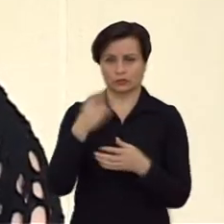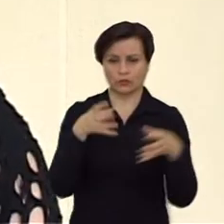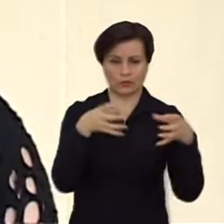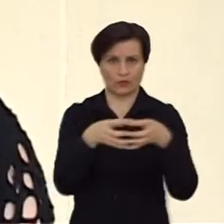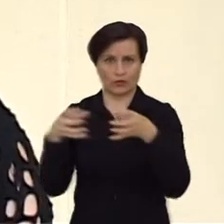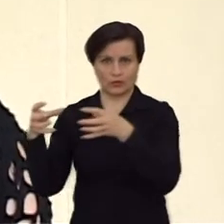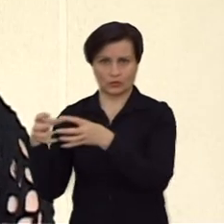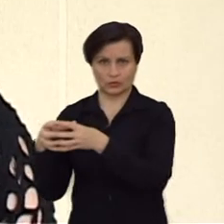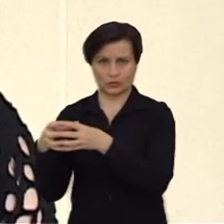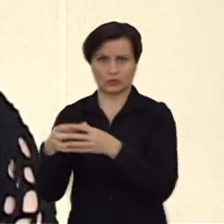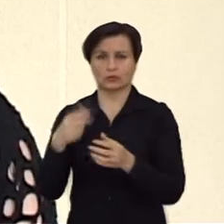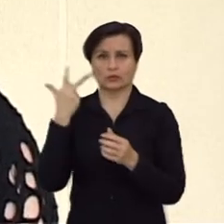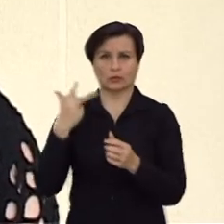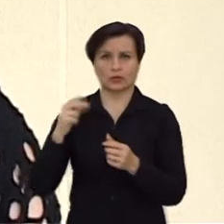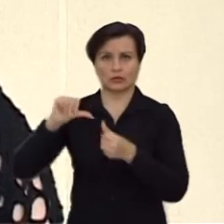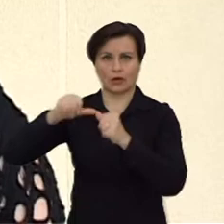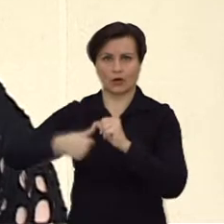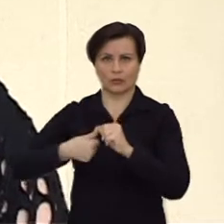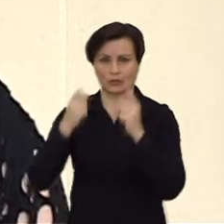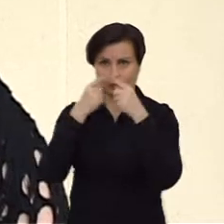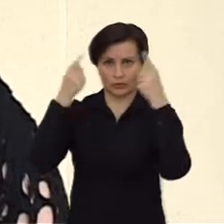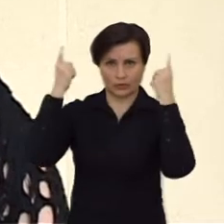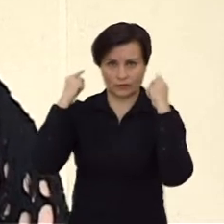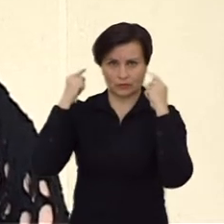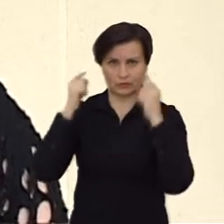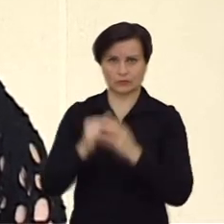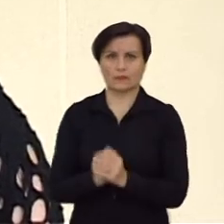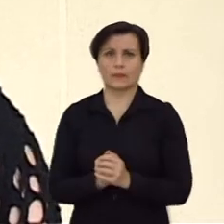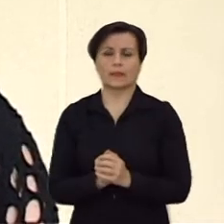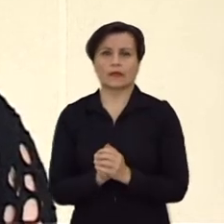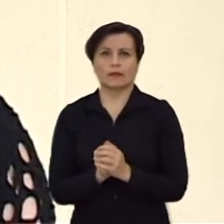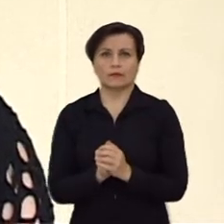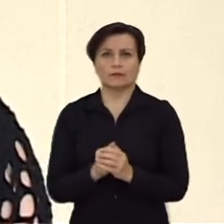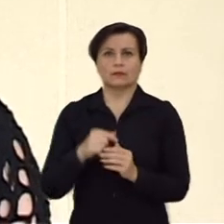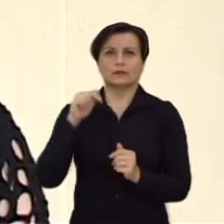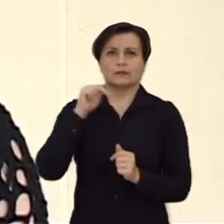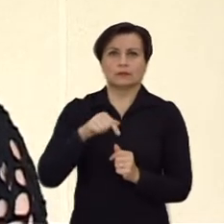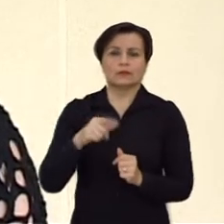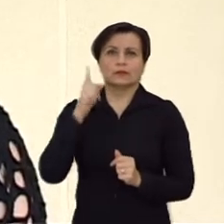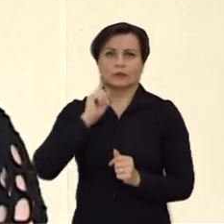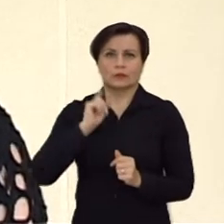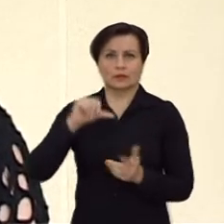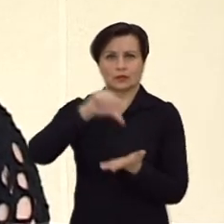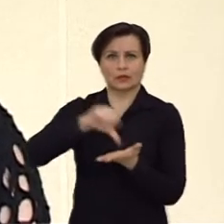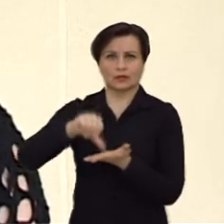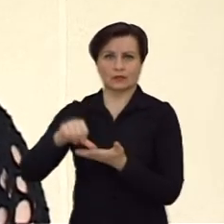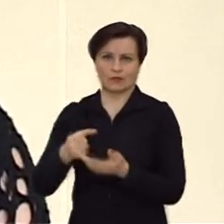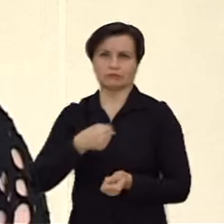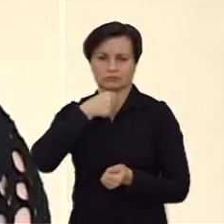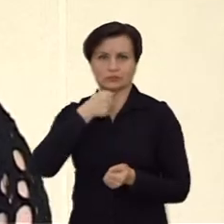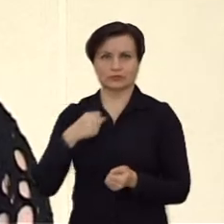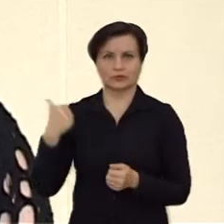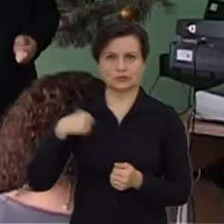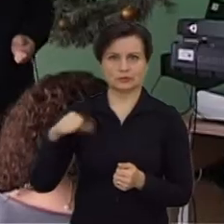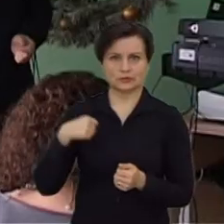fakultetai, kurie yra pas mus trečiojo amžiaus universiteto iš tiesų, joje dalyvauja, labai noriai dalyvauja